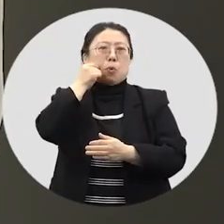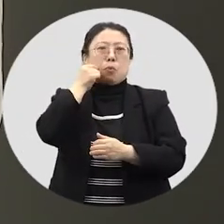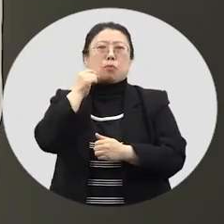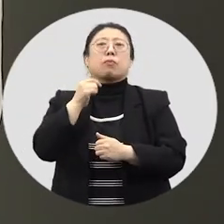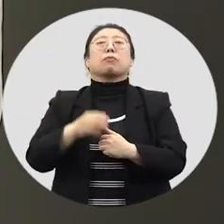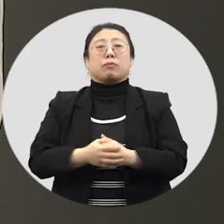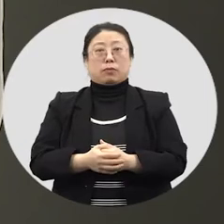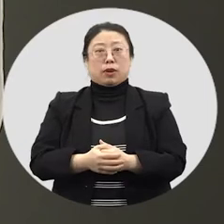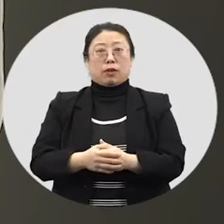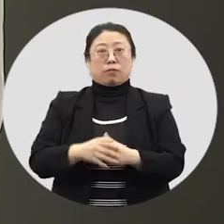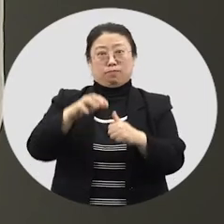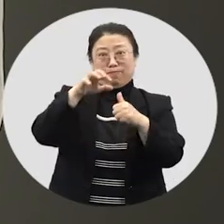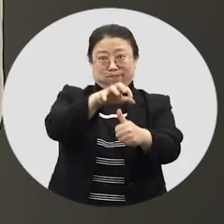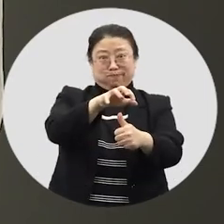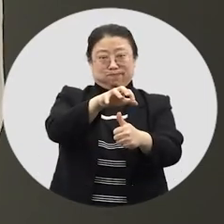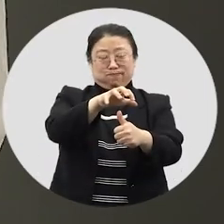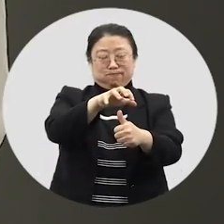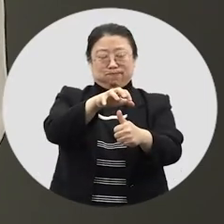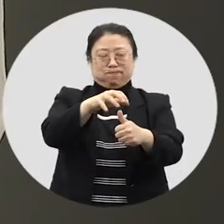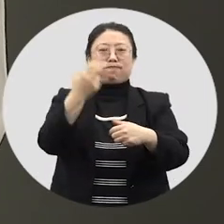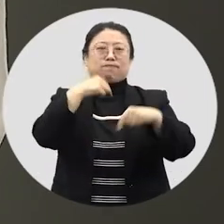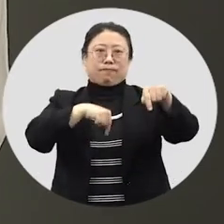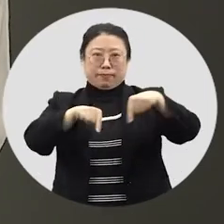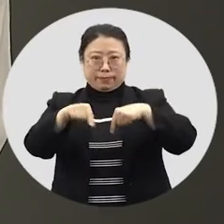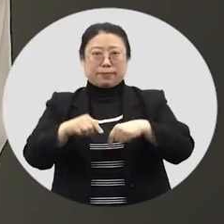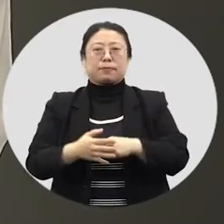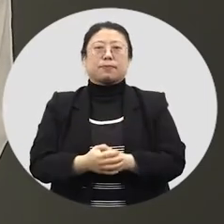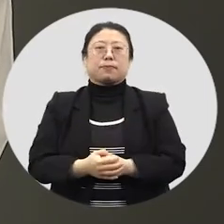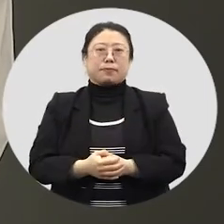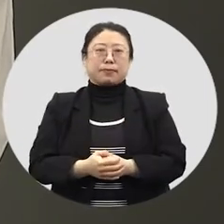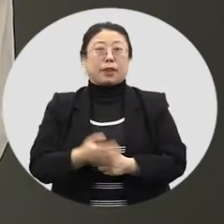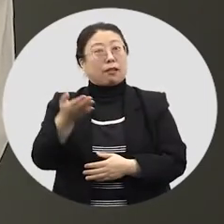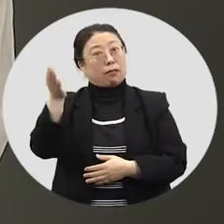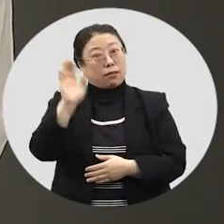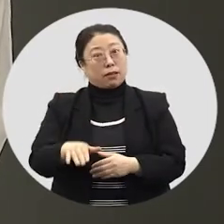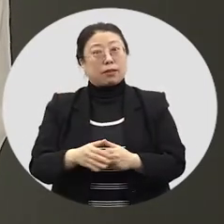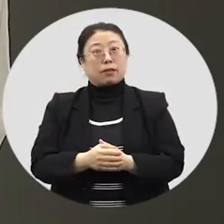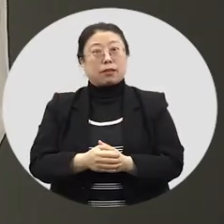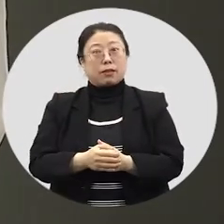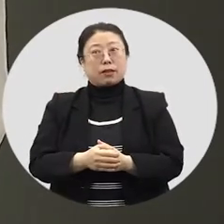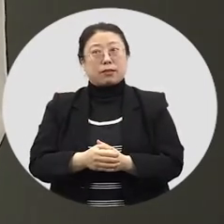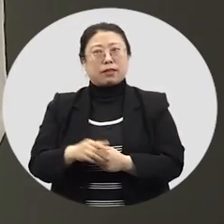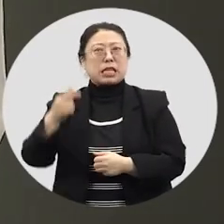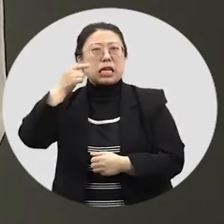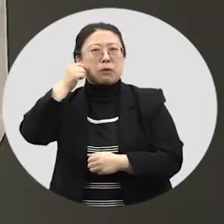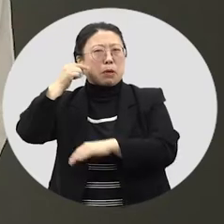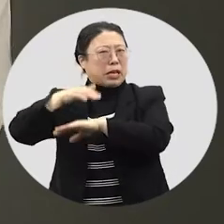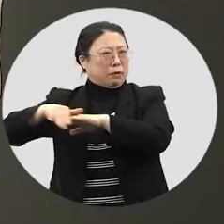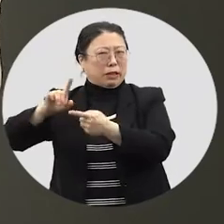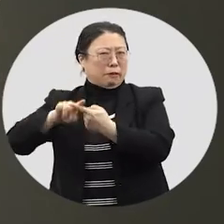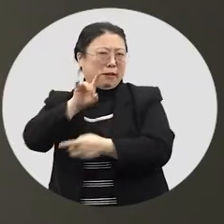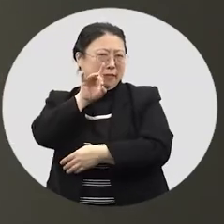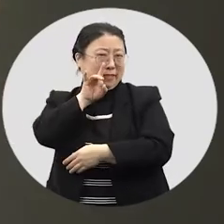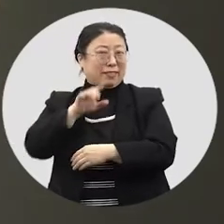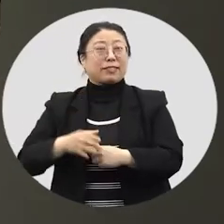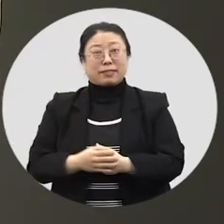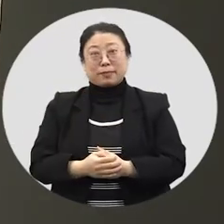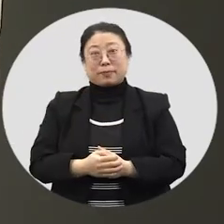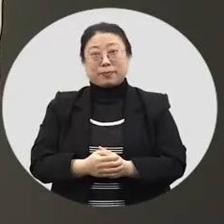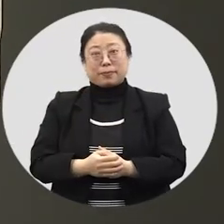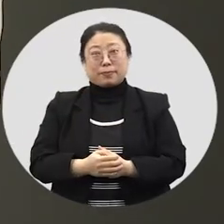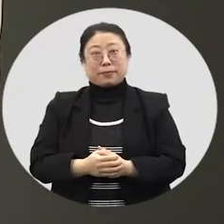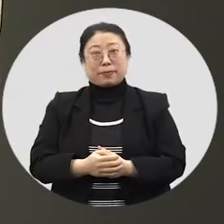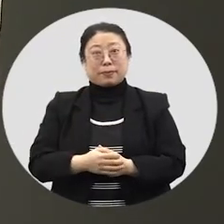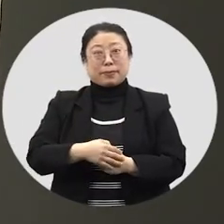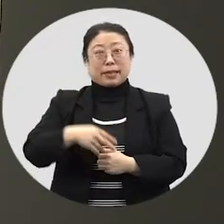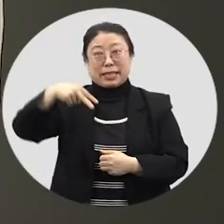음력을 사용하지 못하게 해서 우리를 통제하고 관리하려고 했던 거죠. 하지만 그들의 뜻대로 되진